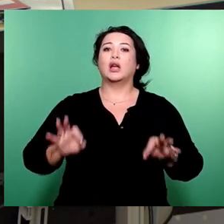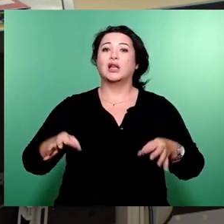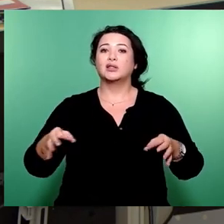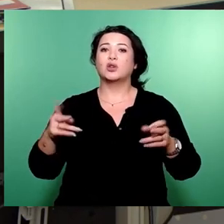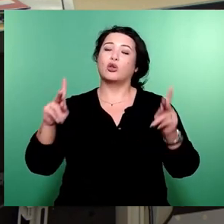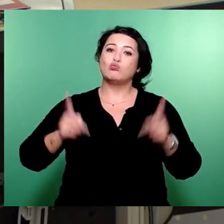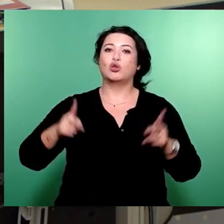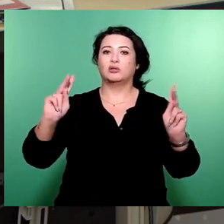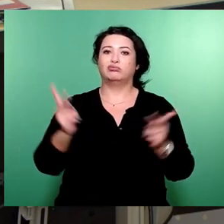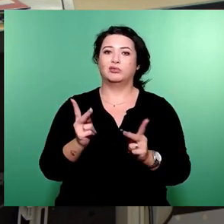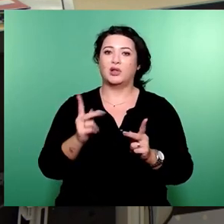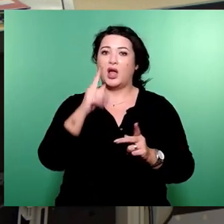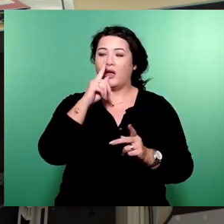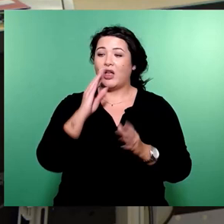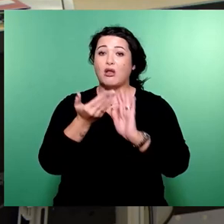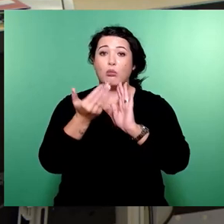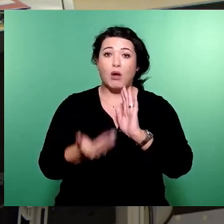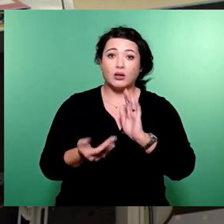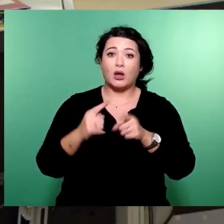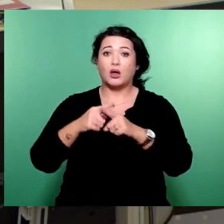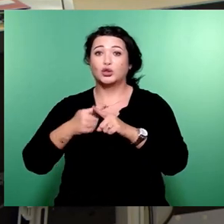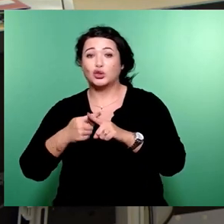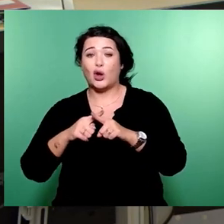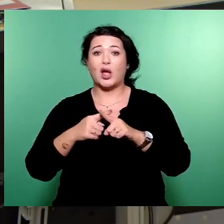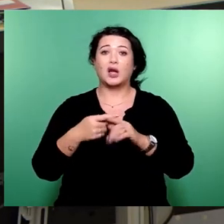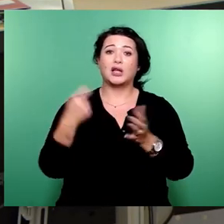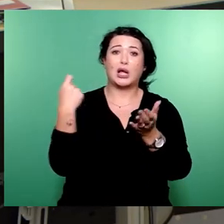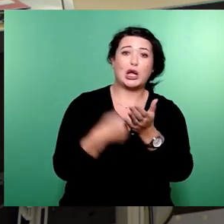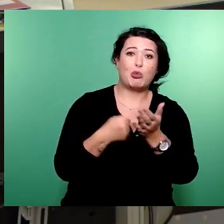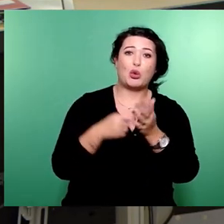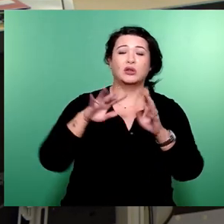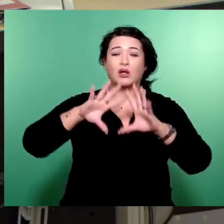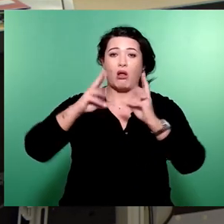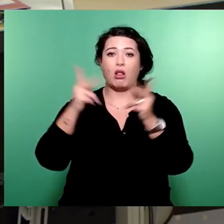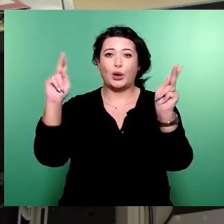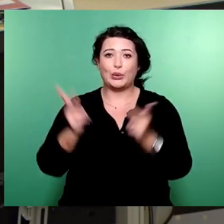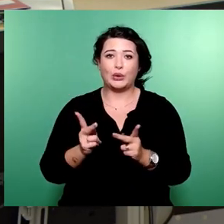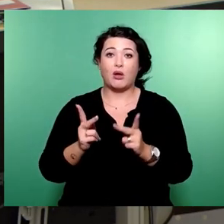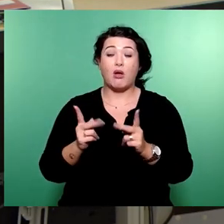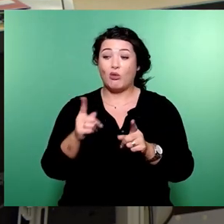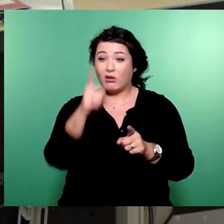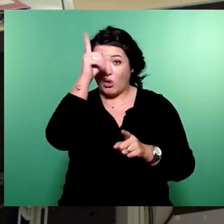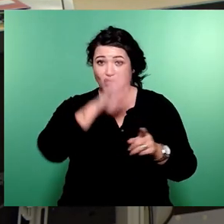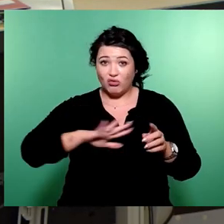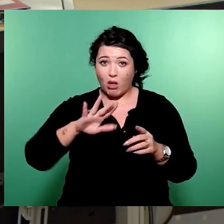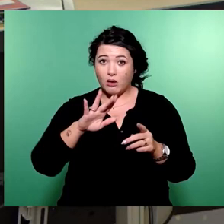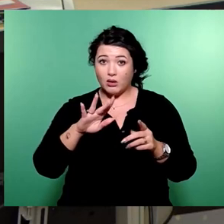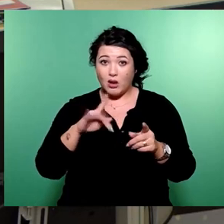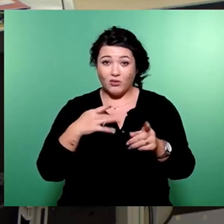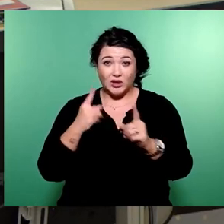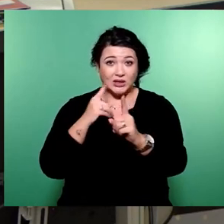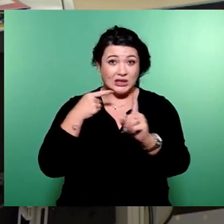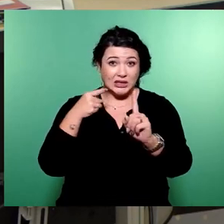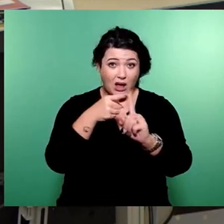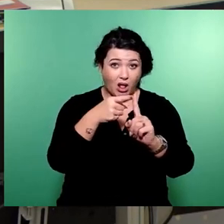Beiträge, wären niedrige Steuern, wären niedrige Gebühren. Davon ist Deutschland weit entfernt. Wenn es schon bei der Fußball